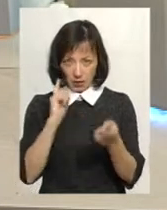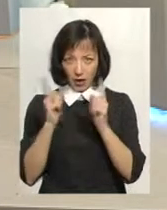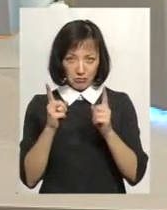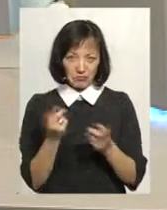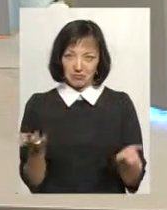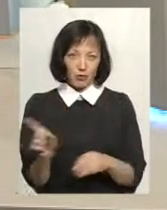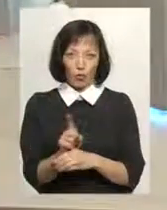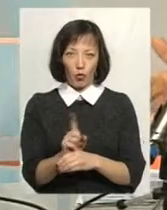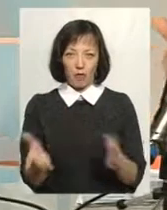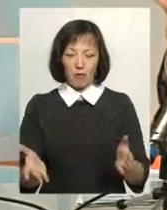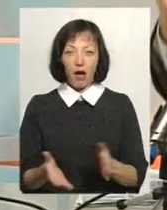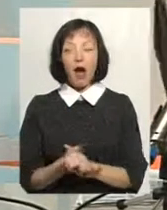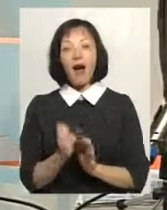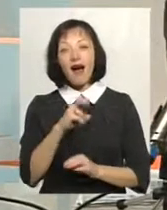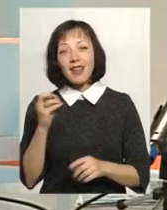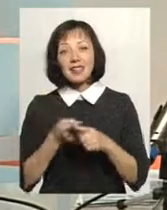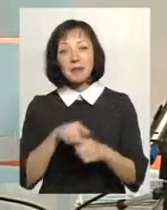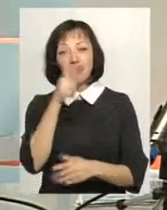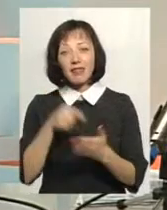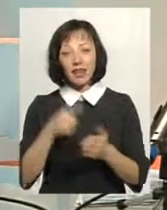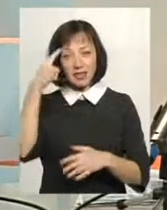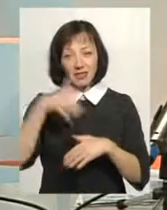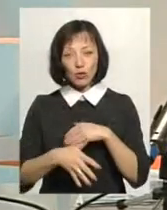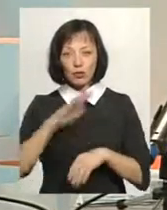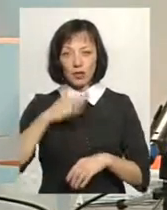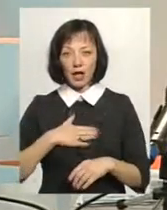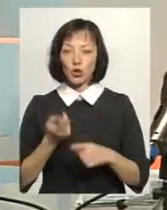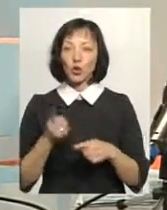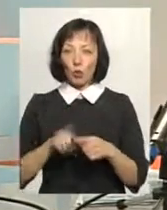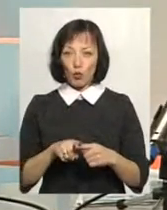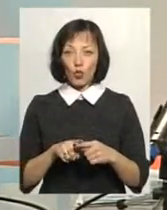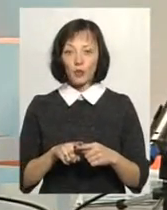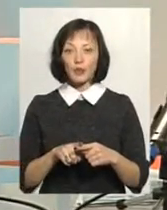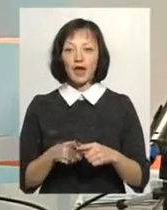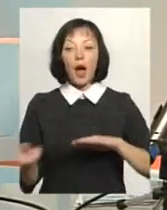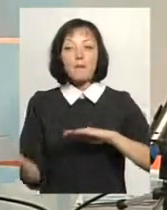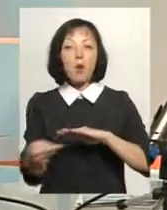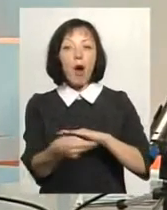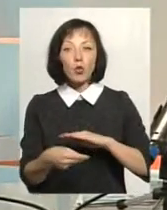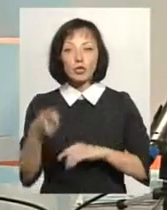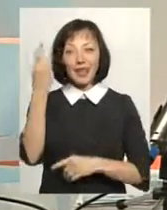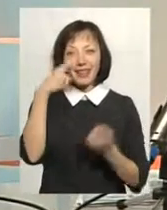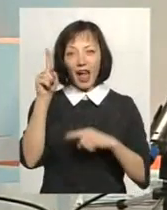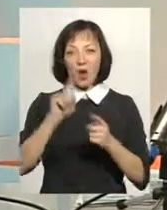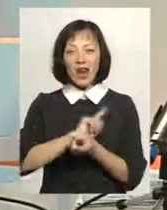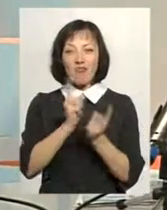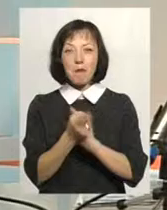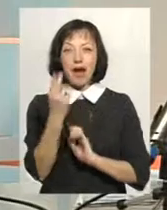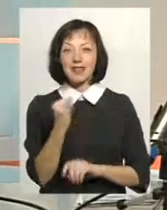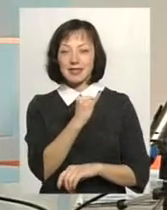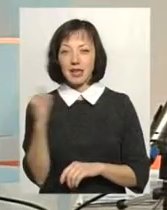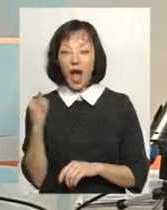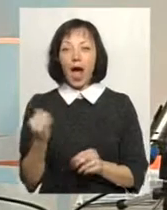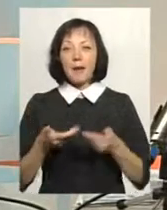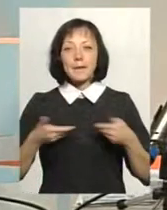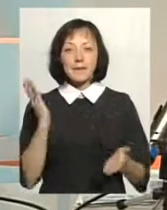це є норма. Але це якраз питання свідомості нашої. Тому, пропагуючи ідеї реформації, ми хочемо сказати про те,